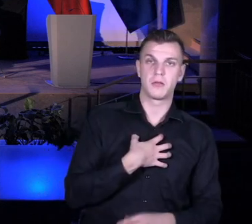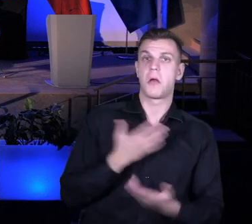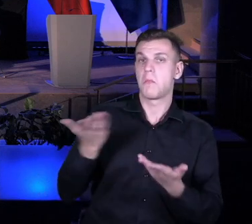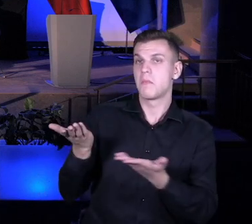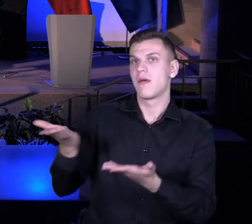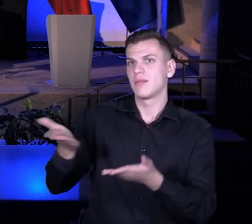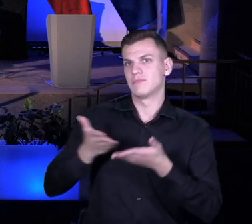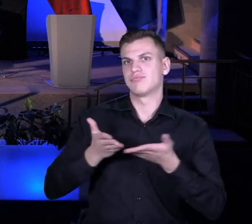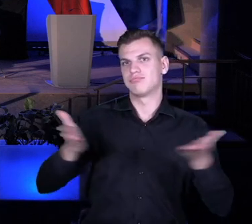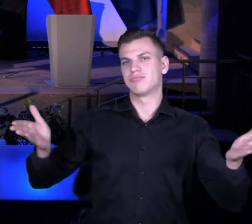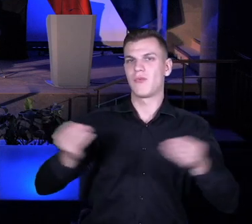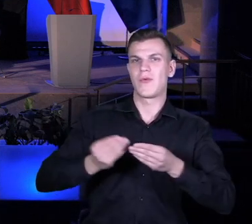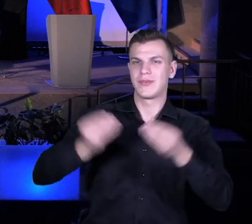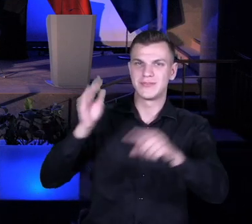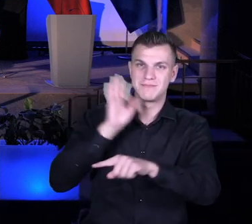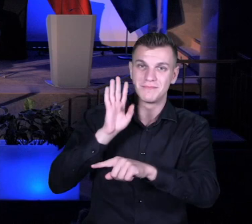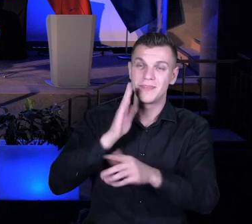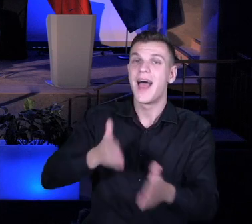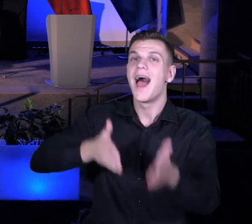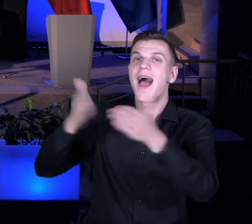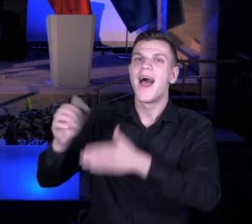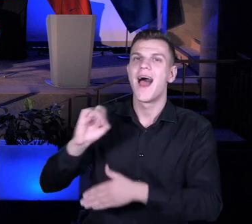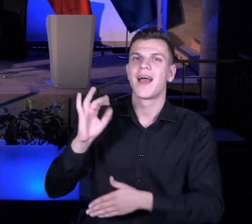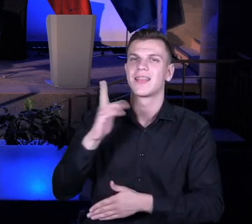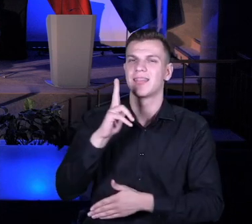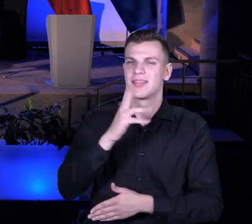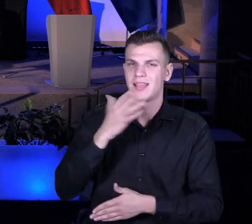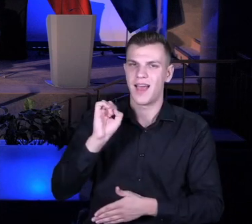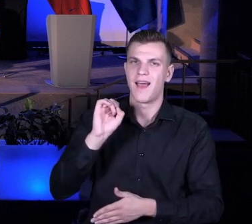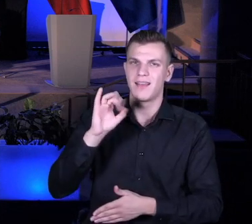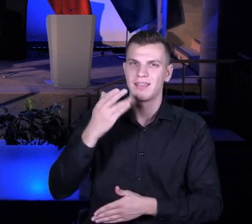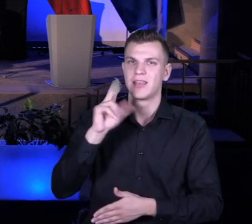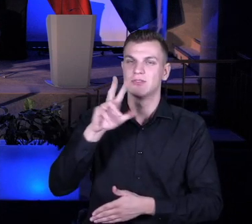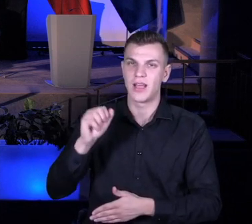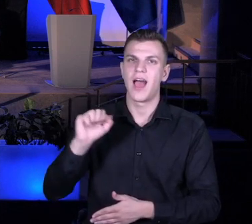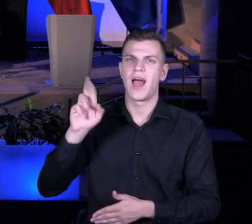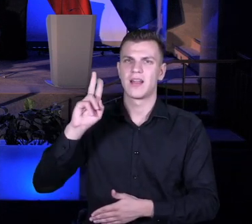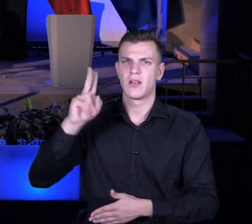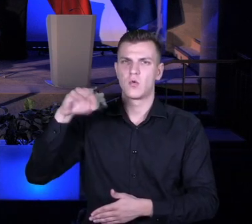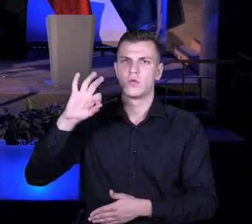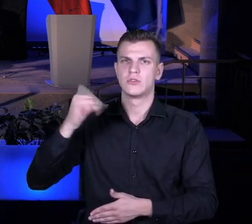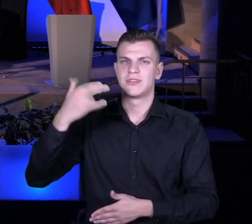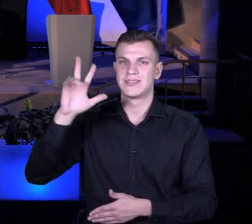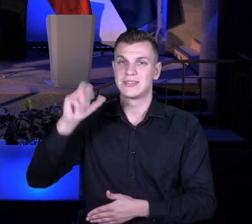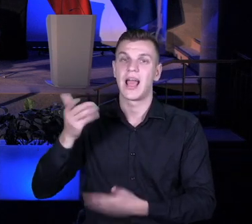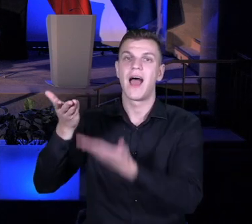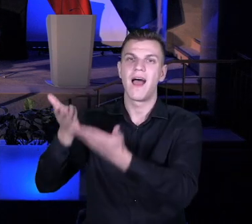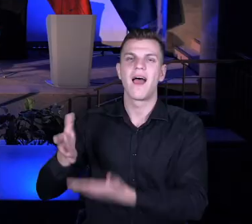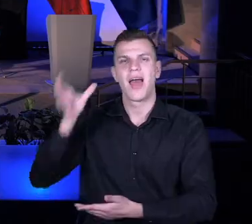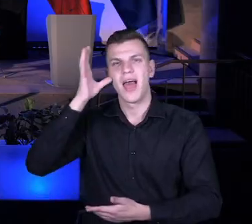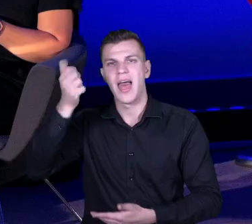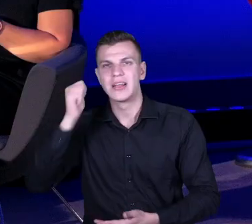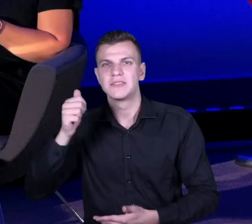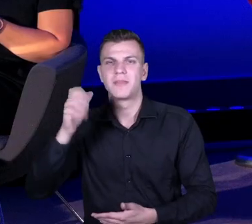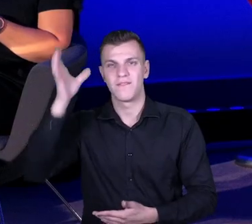szeroko. No i przyszedł czas na ciebie, Agnieszka Argosińska, która jest ekspertką merytoryczną w programie